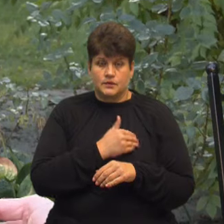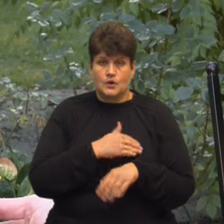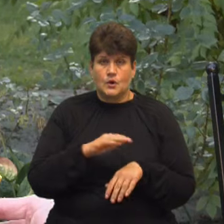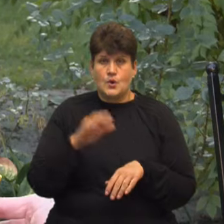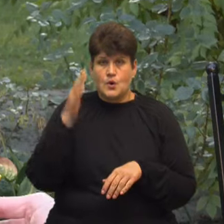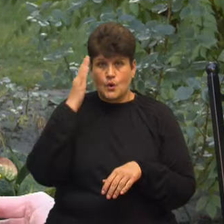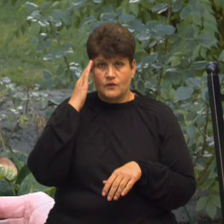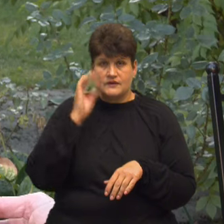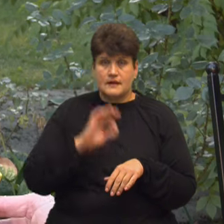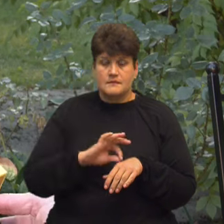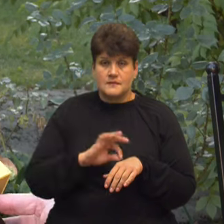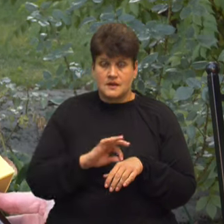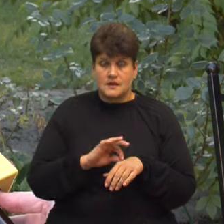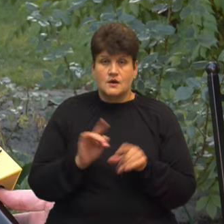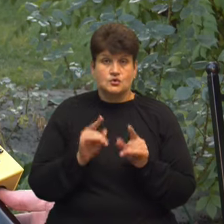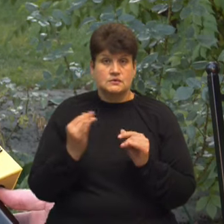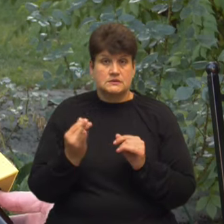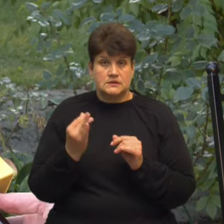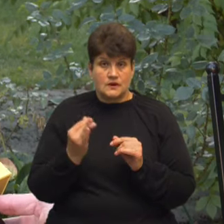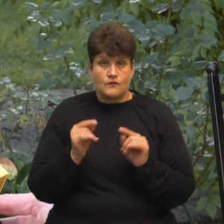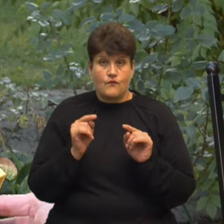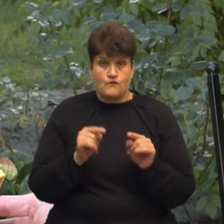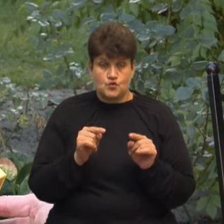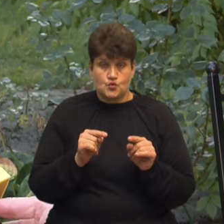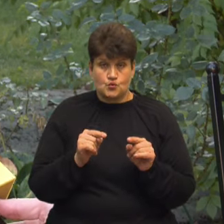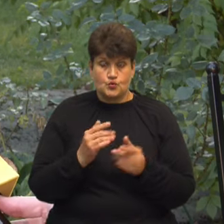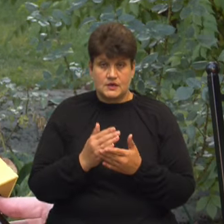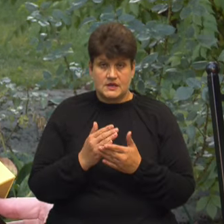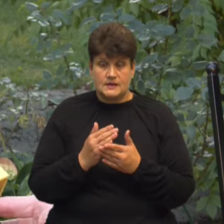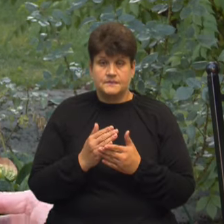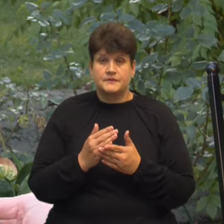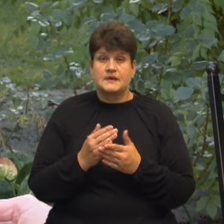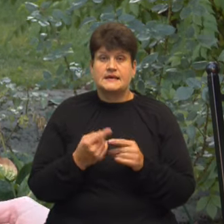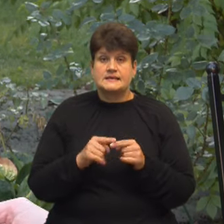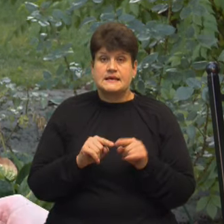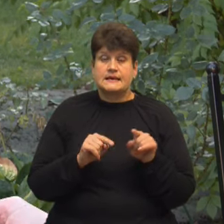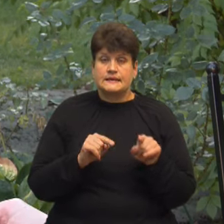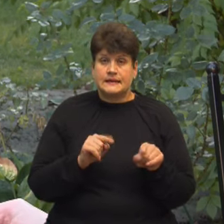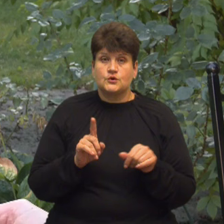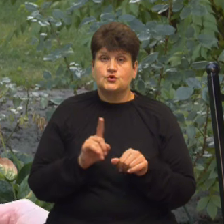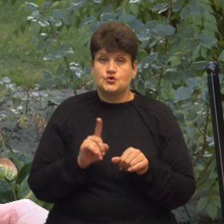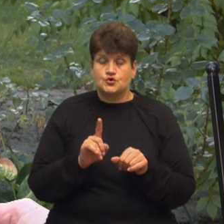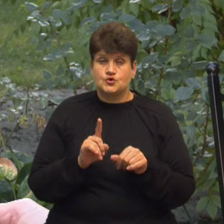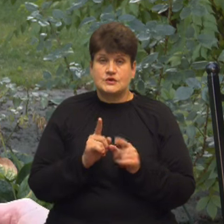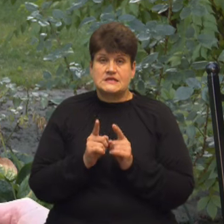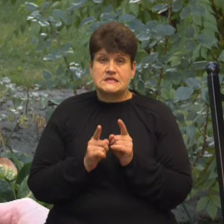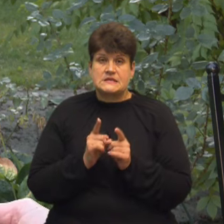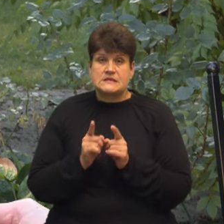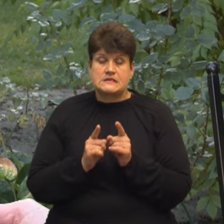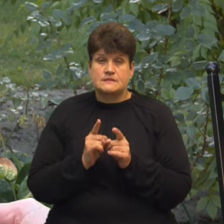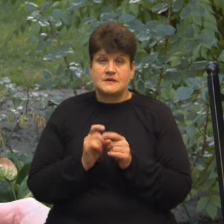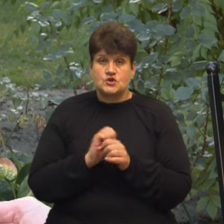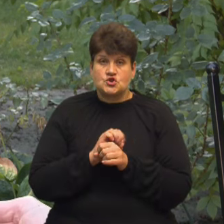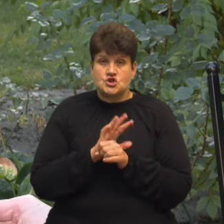Але що цікавого є саме в цьому штамі, це те, що видозмінний щеповий